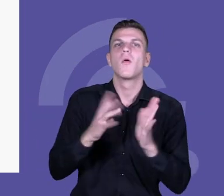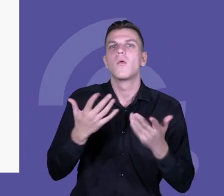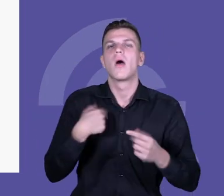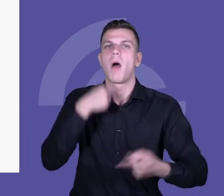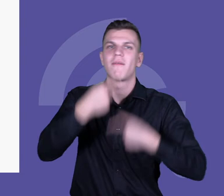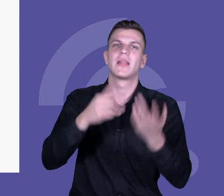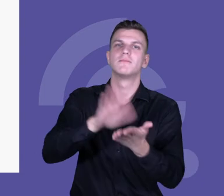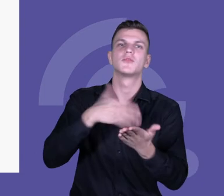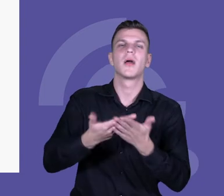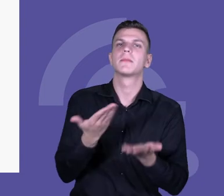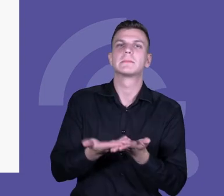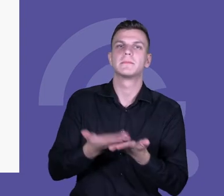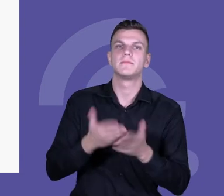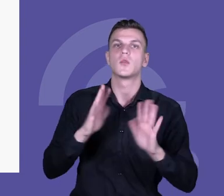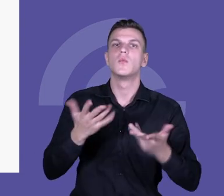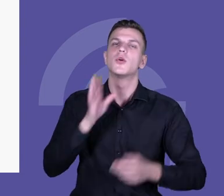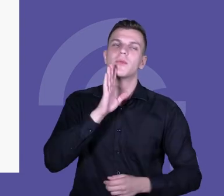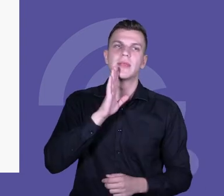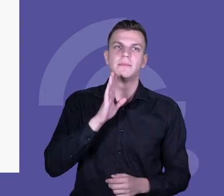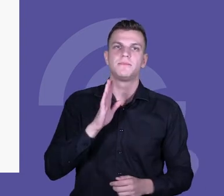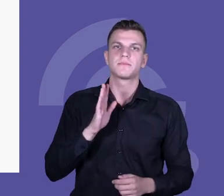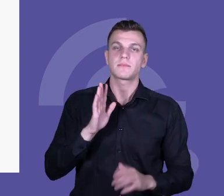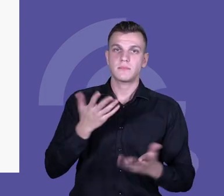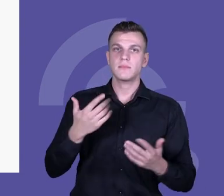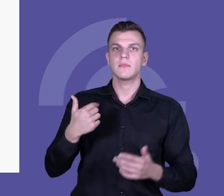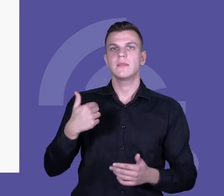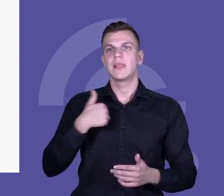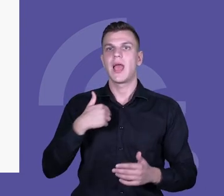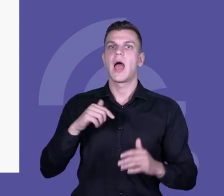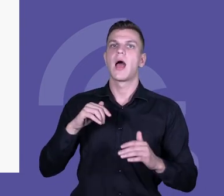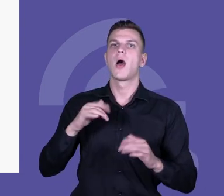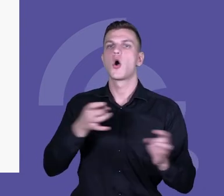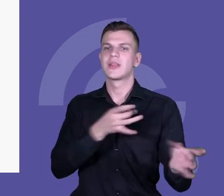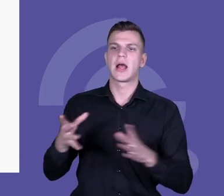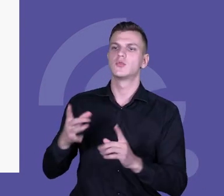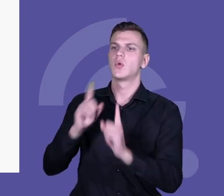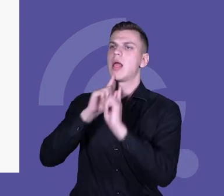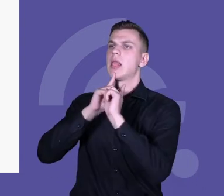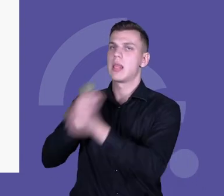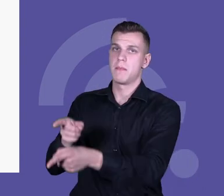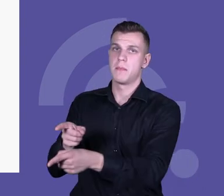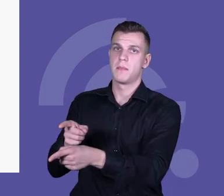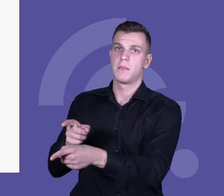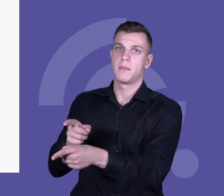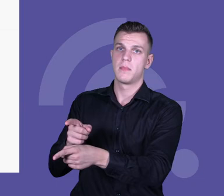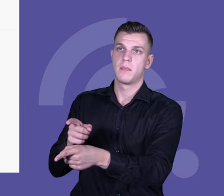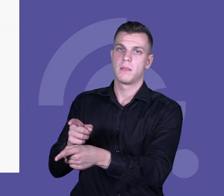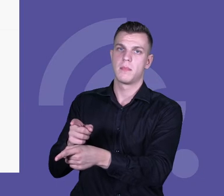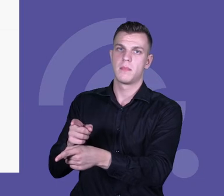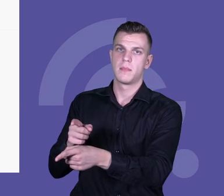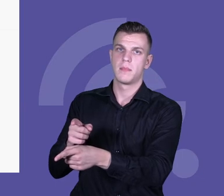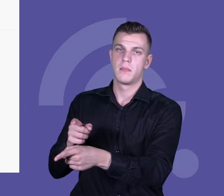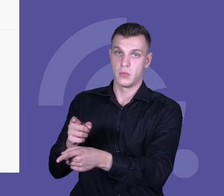powiedzieć, że takie wrzucenie na głęboką wodę, wrzucenie w praktykę, nie zawsze musi okazać się